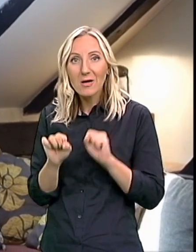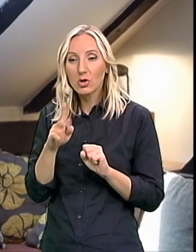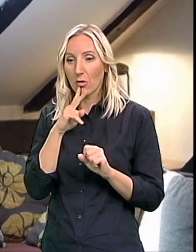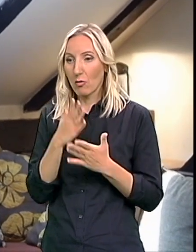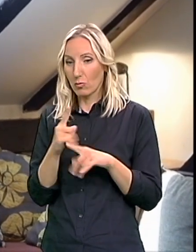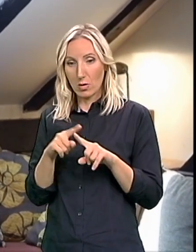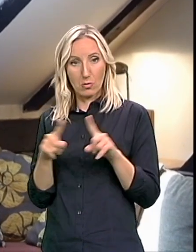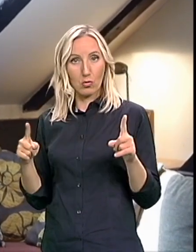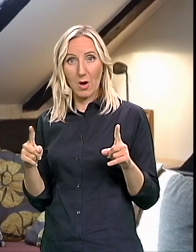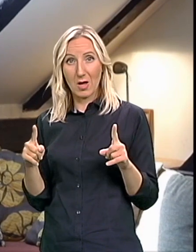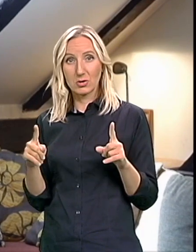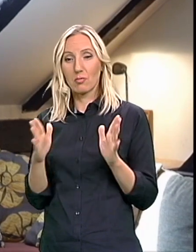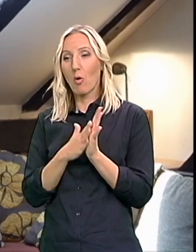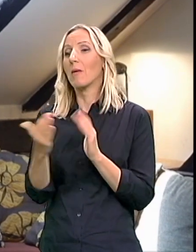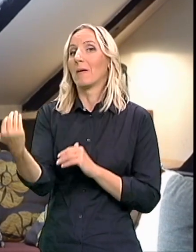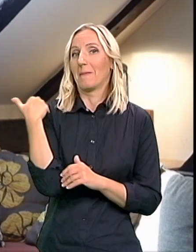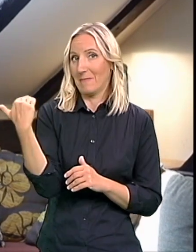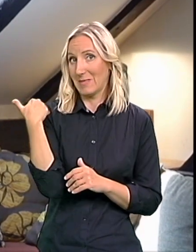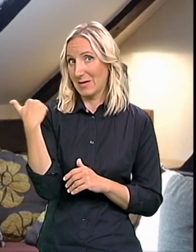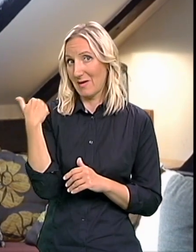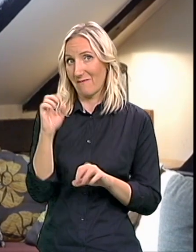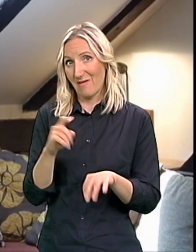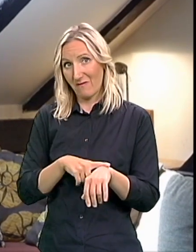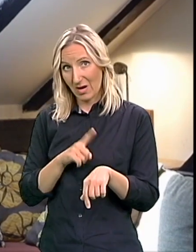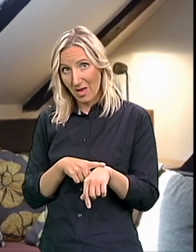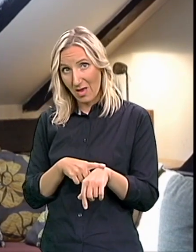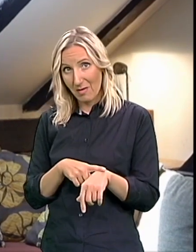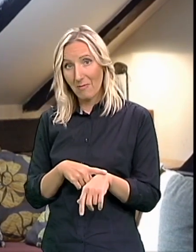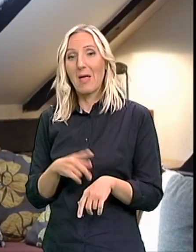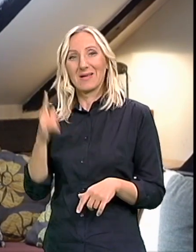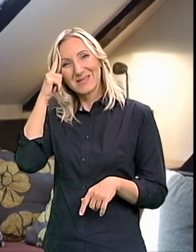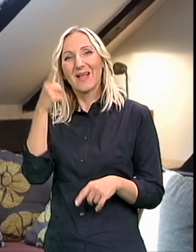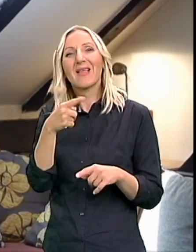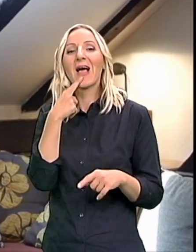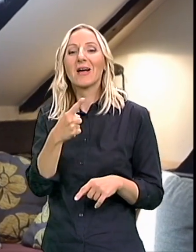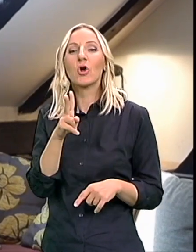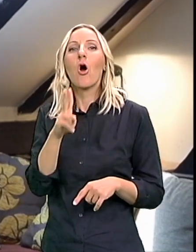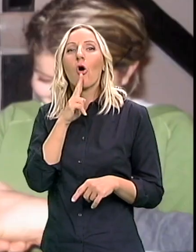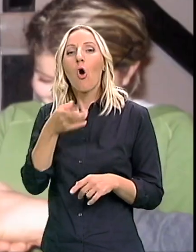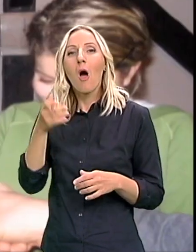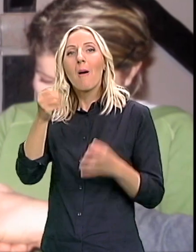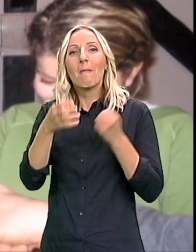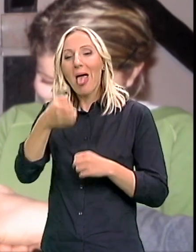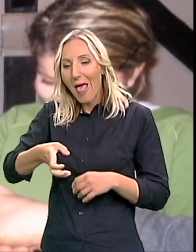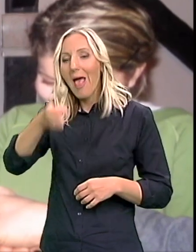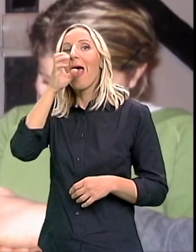od tog uzrasta Nam prijave na vreme Jednostavno Znate ono Ko se ošuri sa mlekom Duva i na jogurt